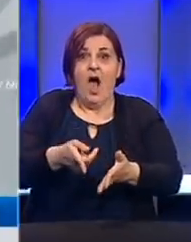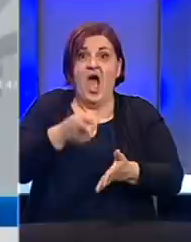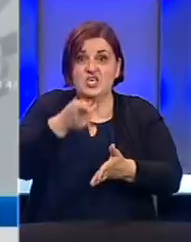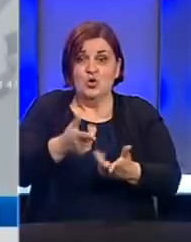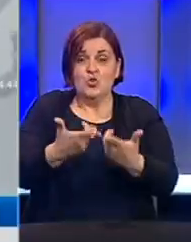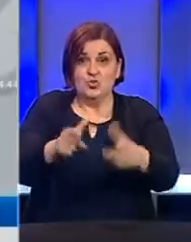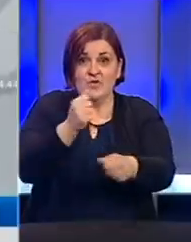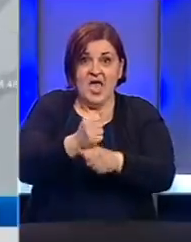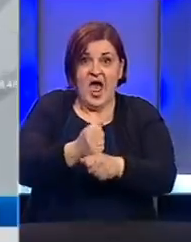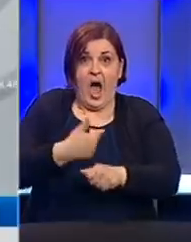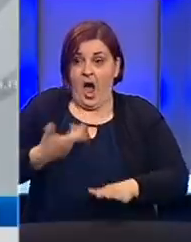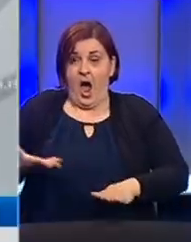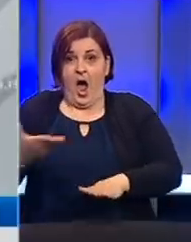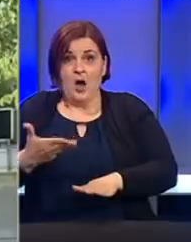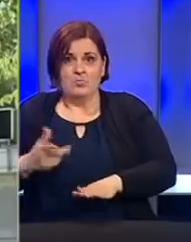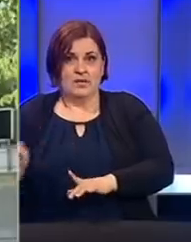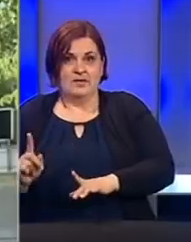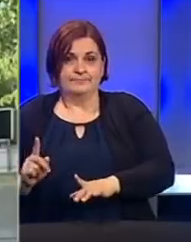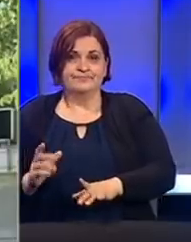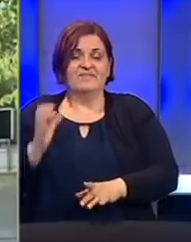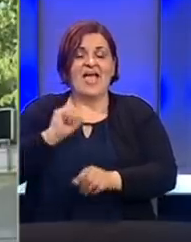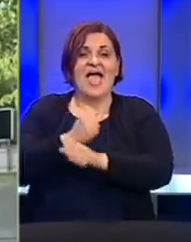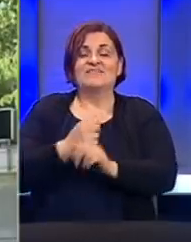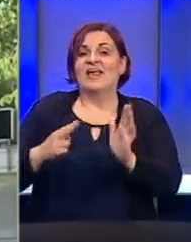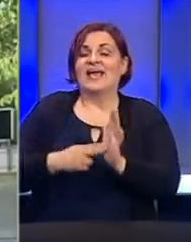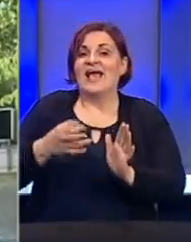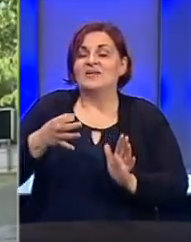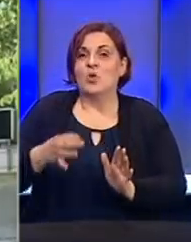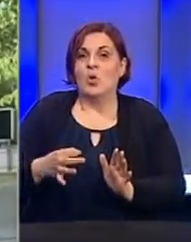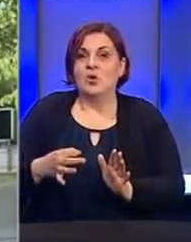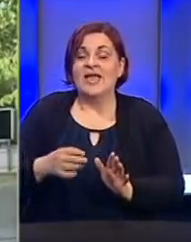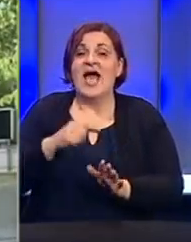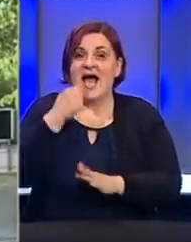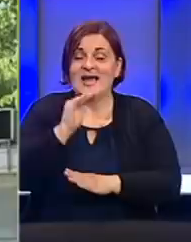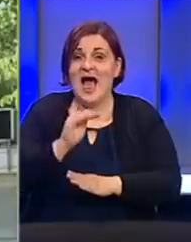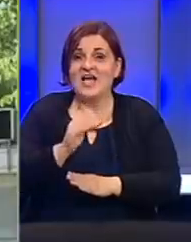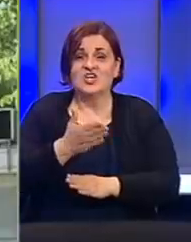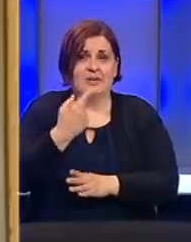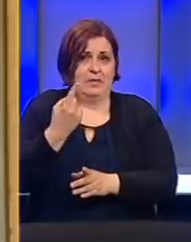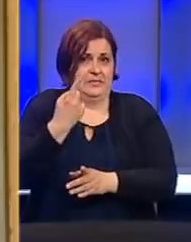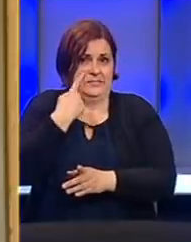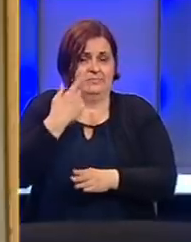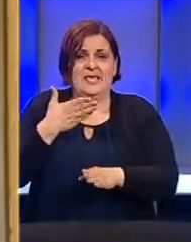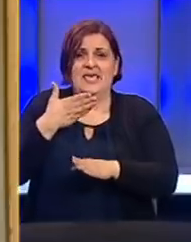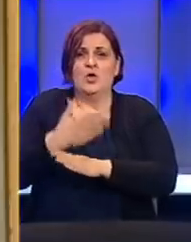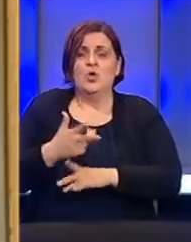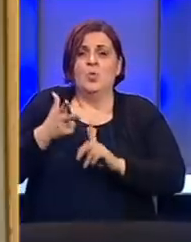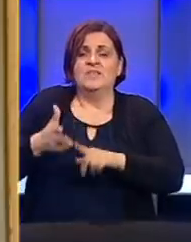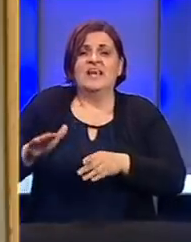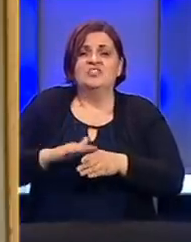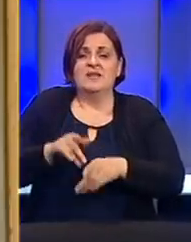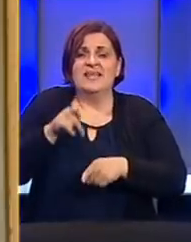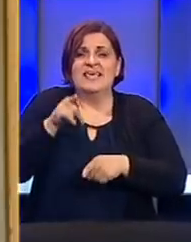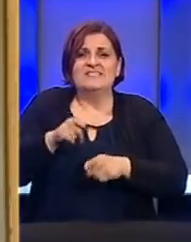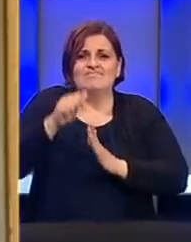dobro za rad nama se to osporava. Izvlade Hercegovačko-Neretanske županije poručuju kako nema smisla ulaziti u treći mjesec s